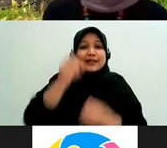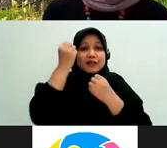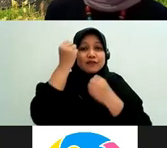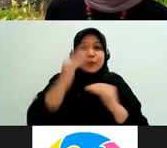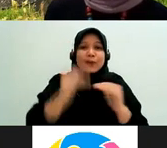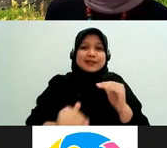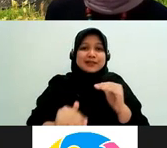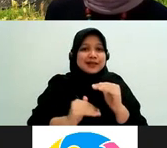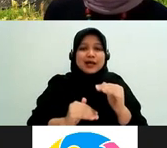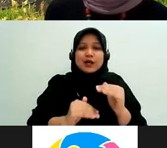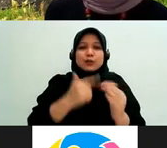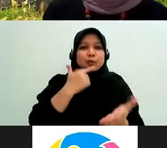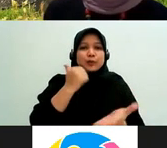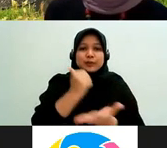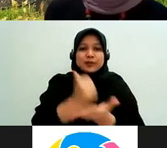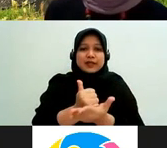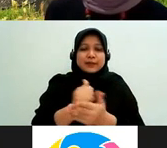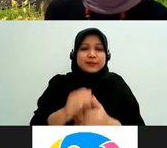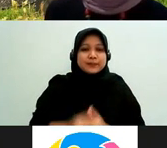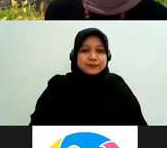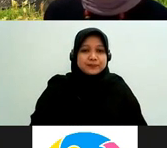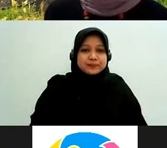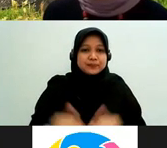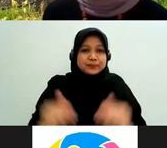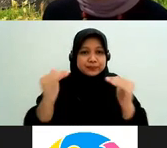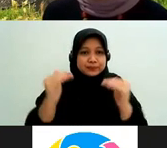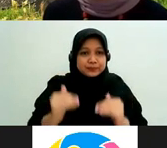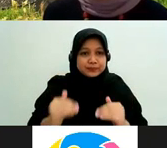diperlukan selanjutnya mas Andi